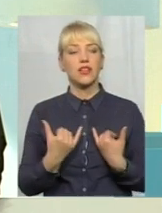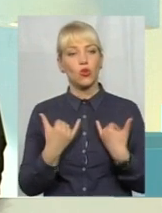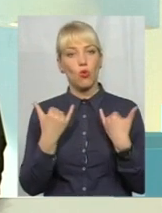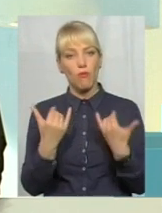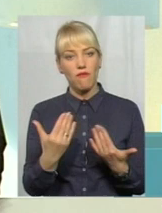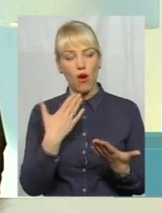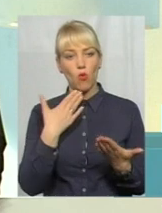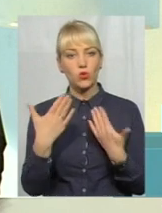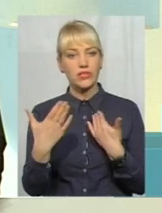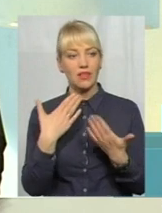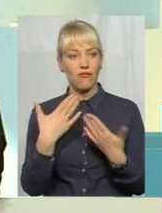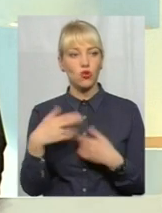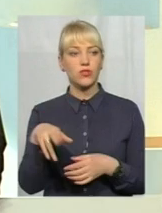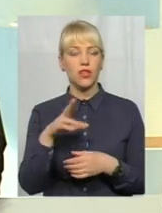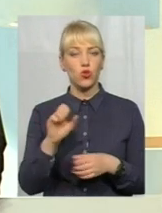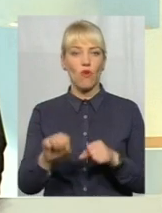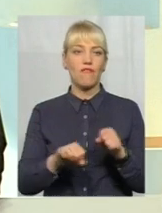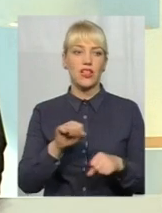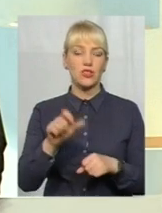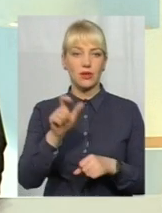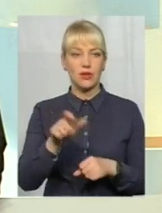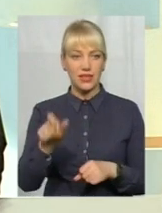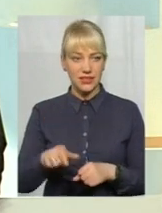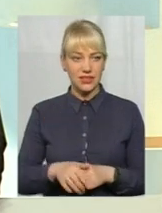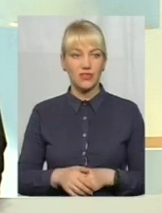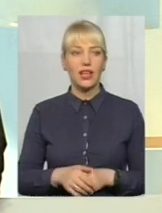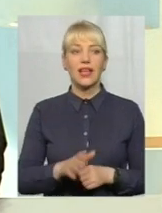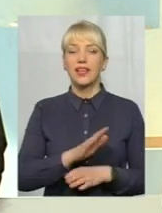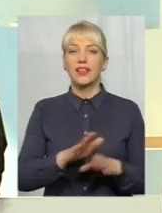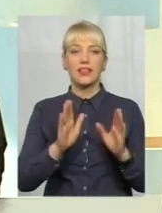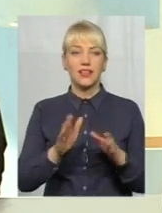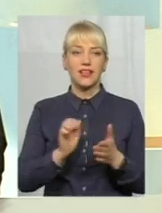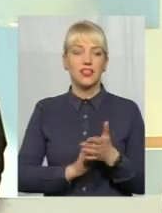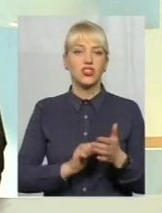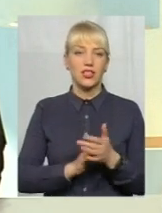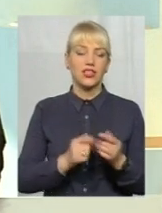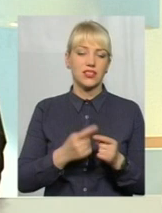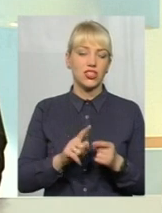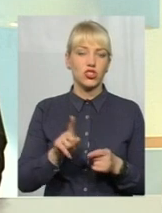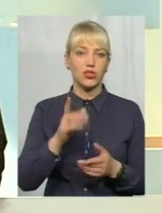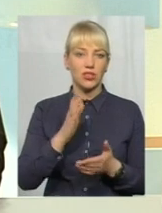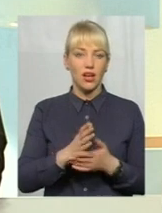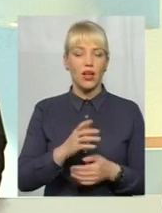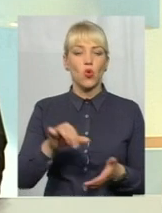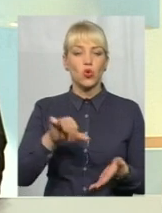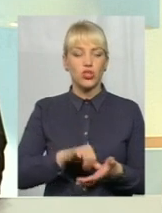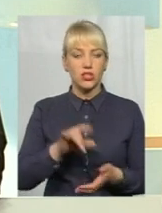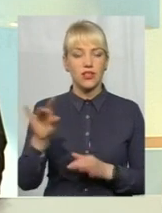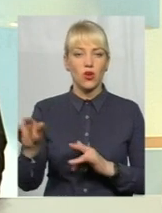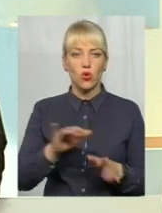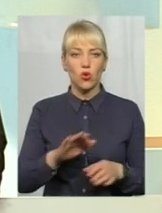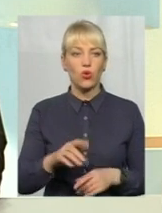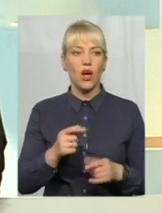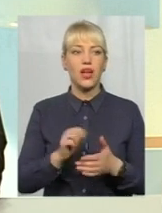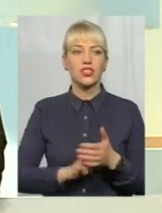ставлюся до велосипедистів. І не тільки через те, що він учасник руху, а через те, що він не